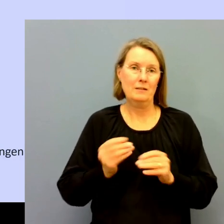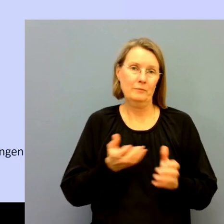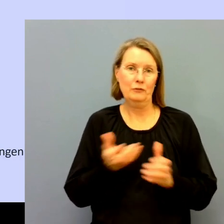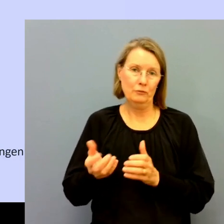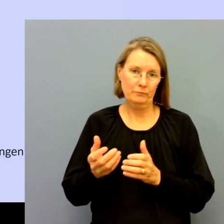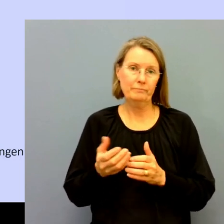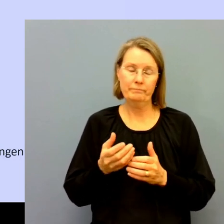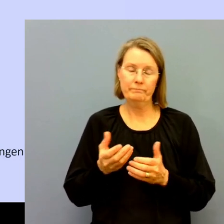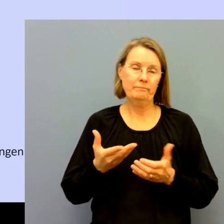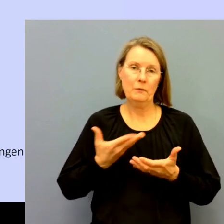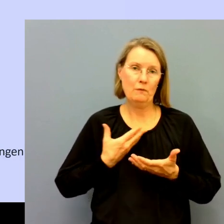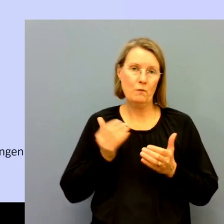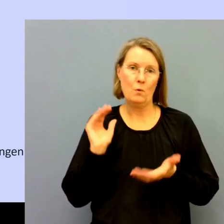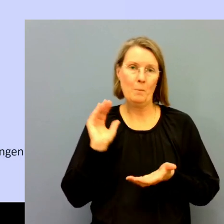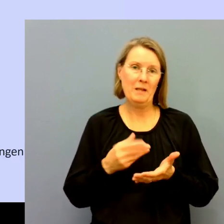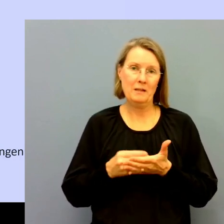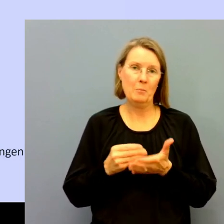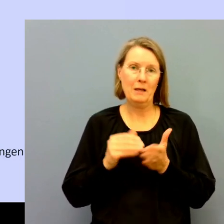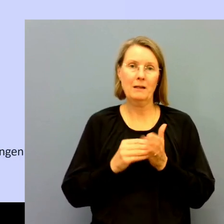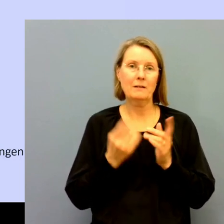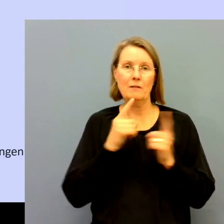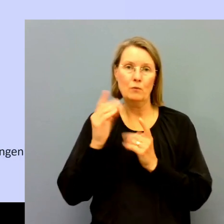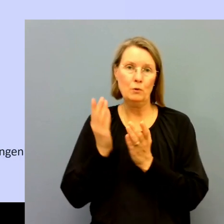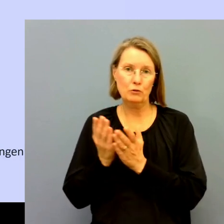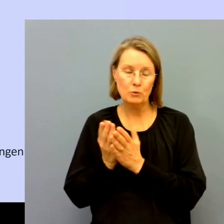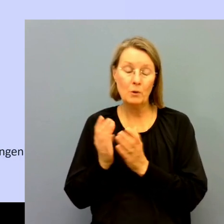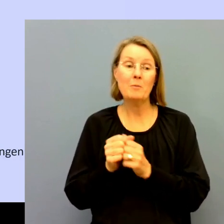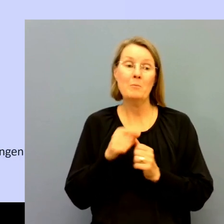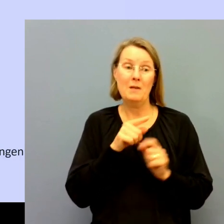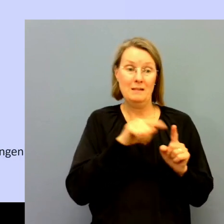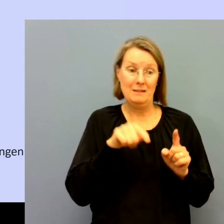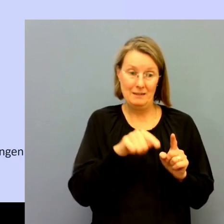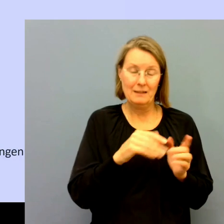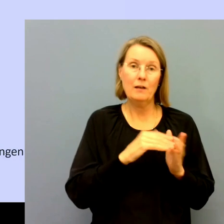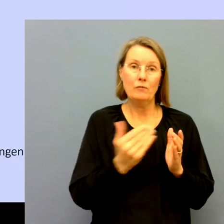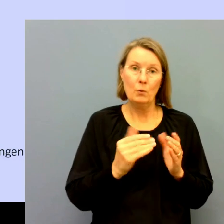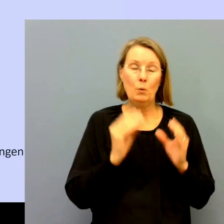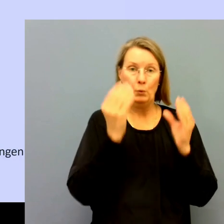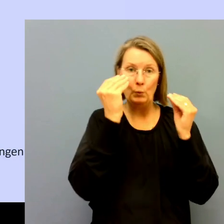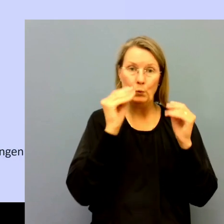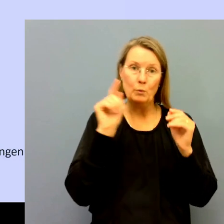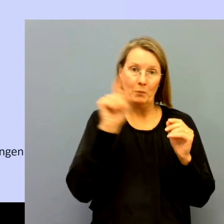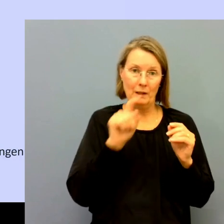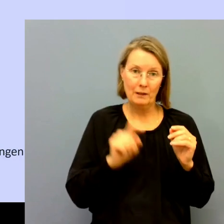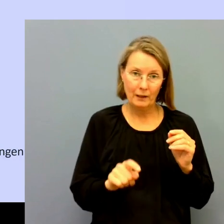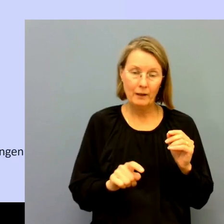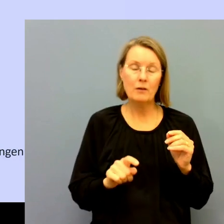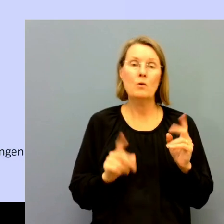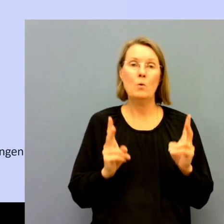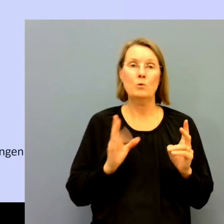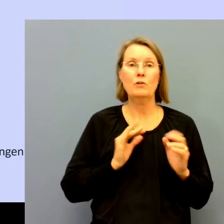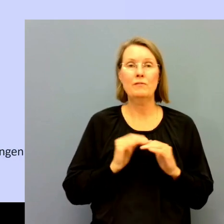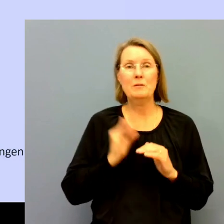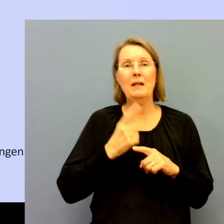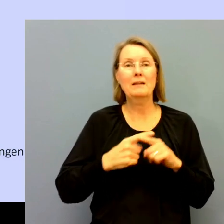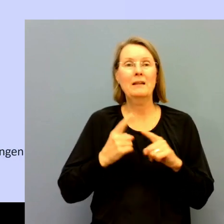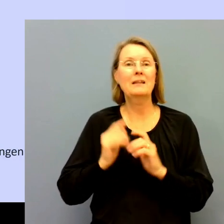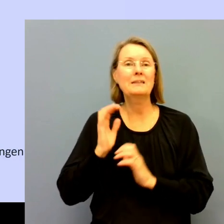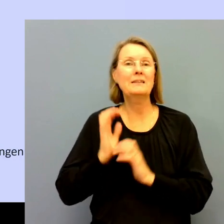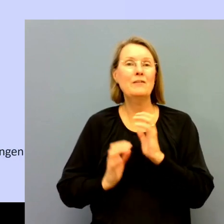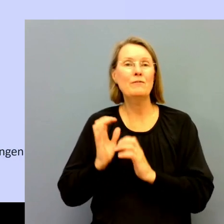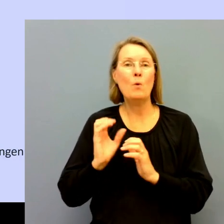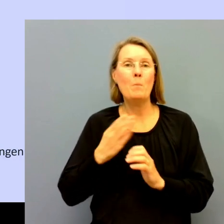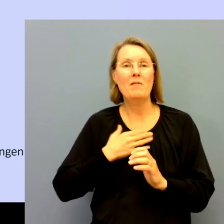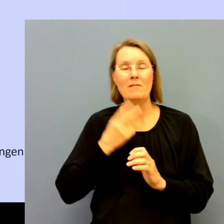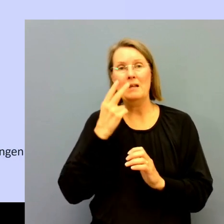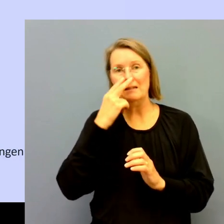folkhögskolorna. Men den statistik som ni ser här har vi samlat in från utbildningarna. Och det finns mer detaljerade siffror som går lite längre